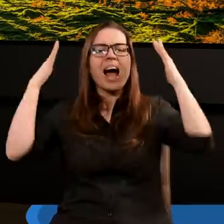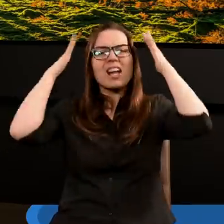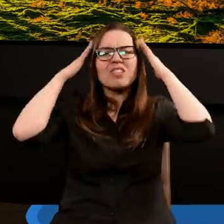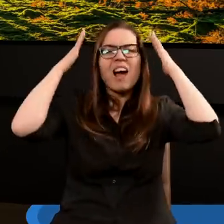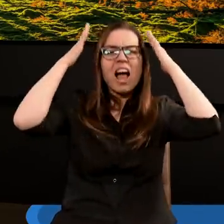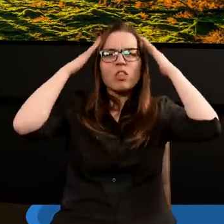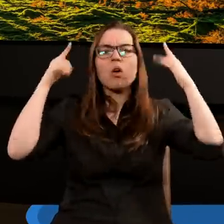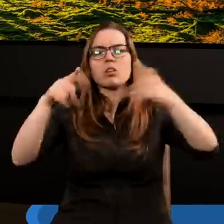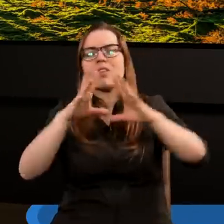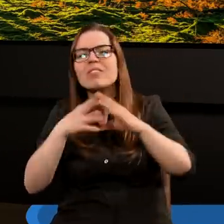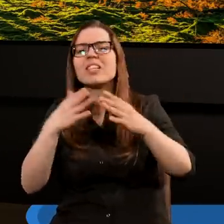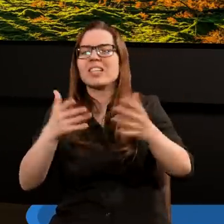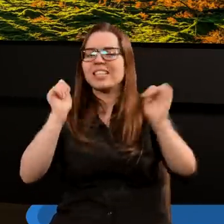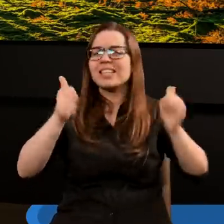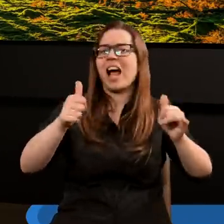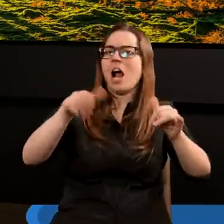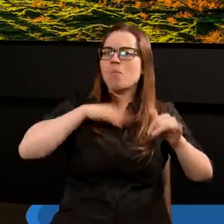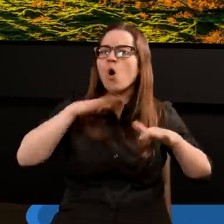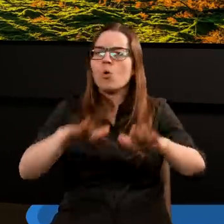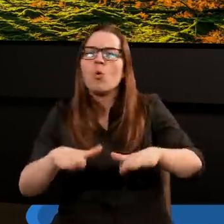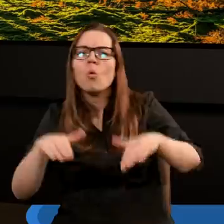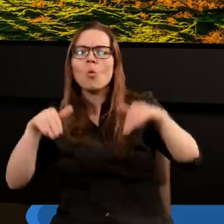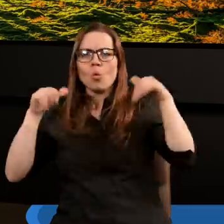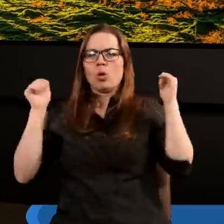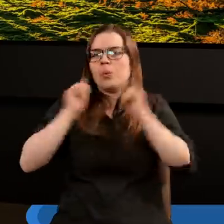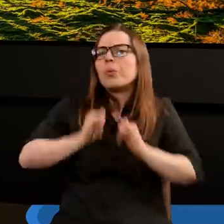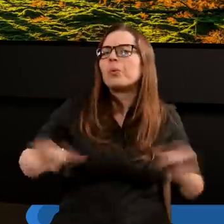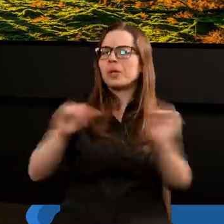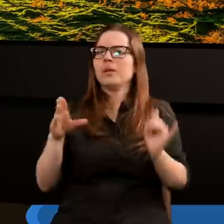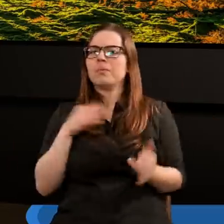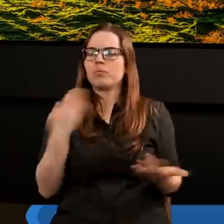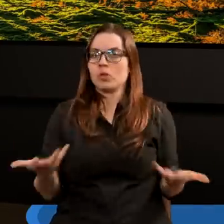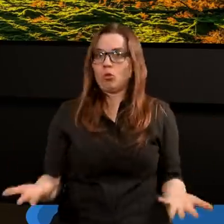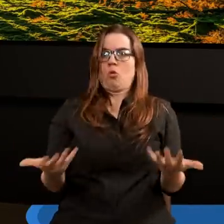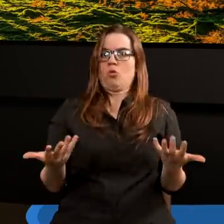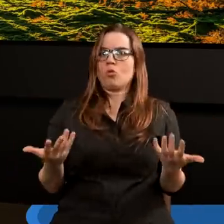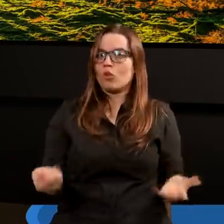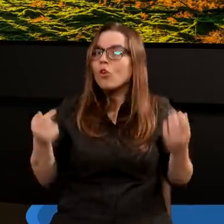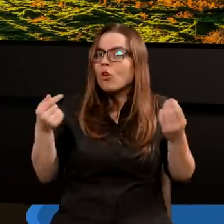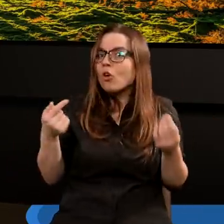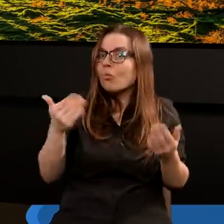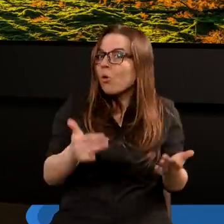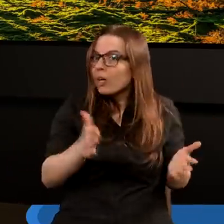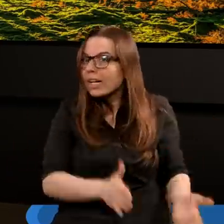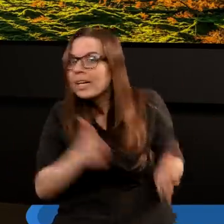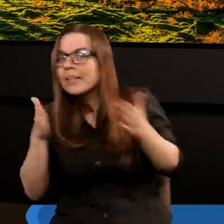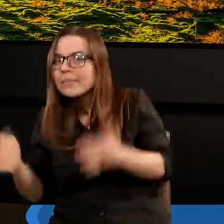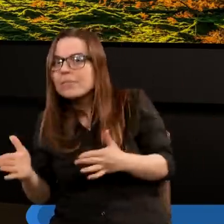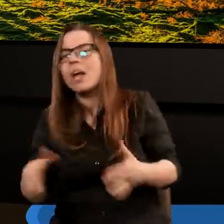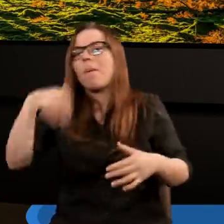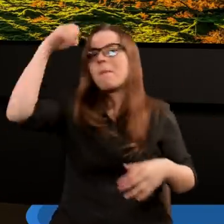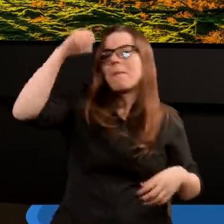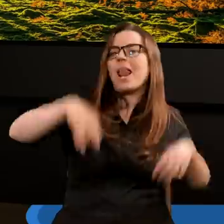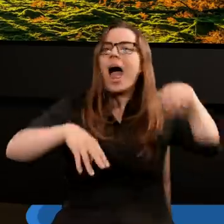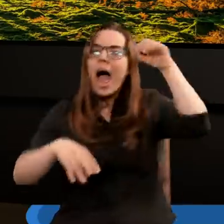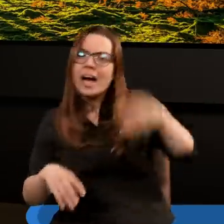to wszystko gdzieś daje się uniknąć, tak jak te plagi. No cóż, no to może przejdźmy do omawiania samych plag.